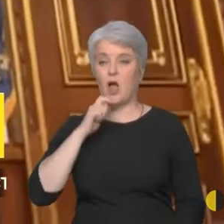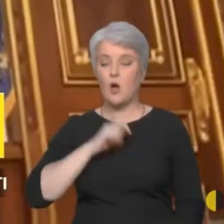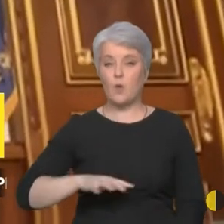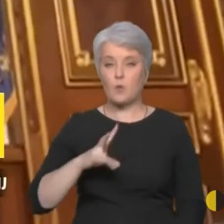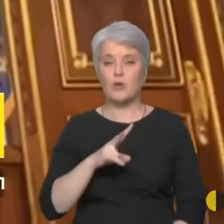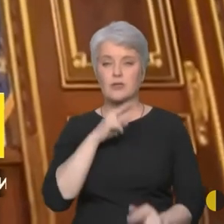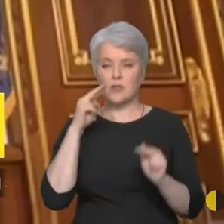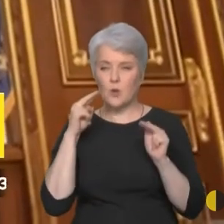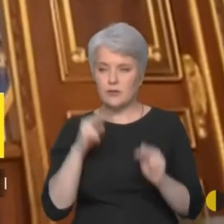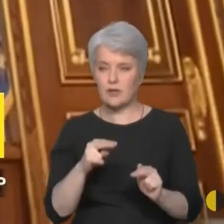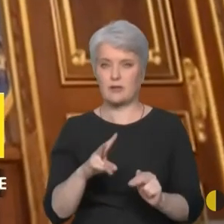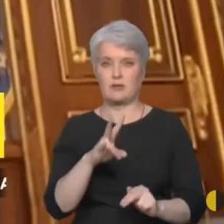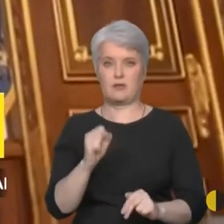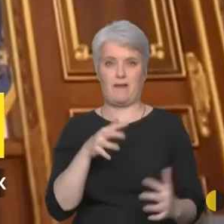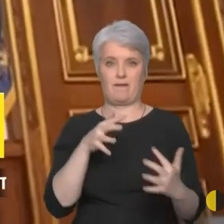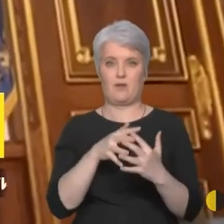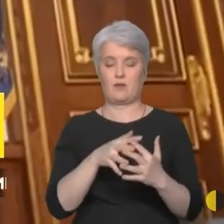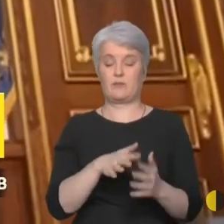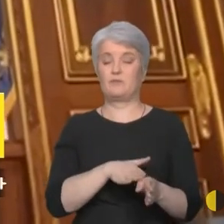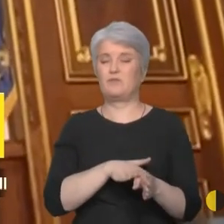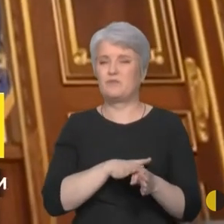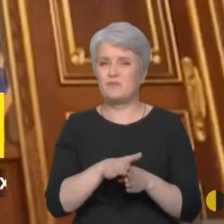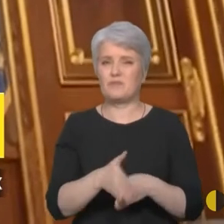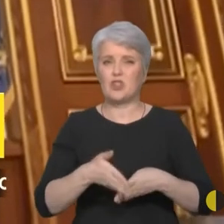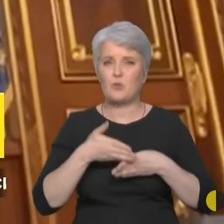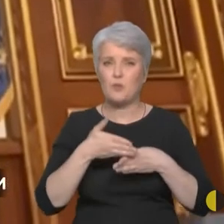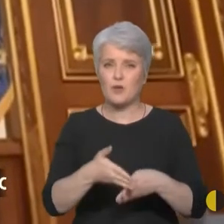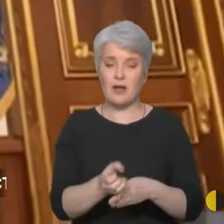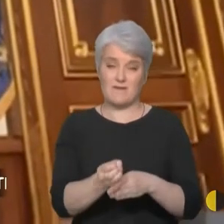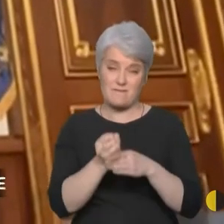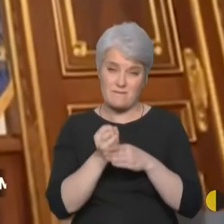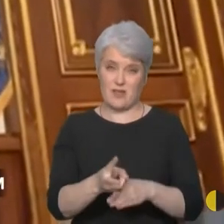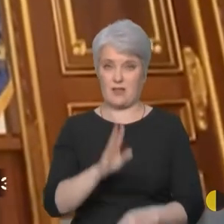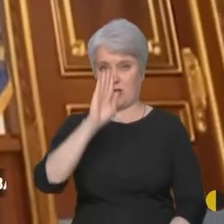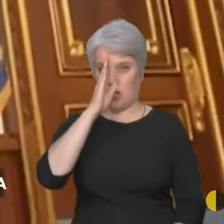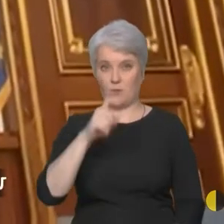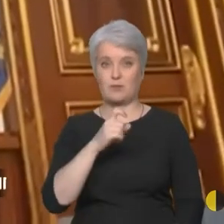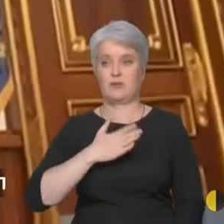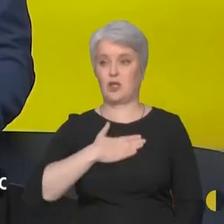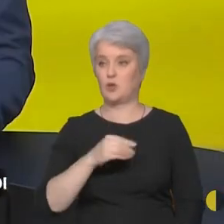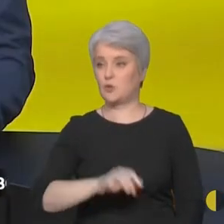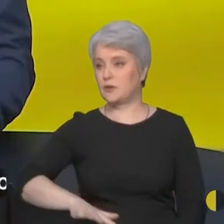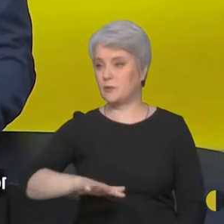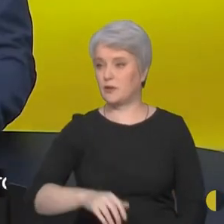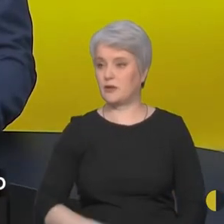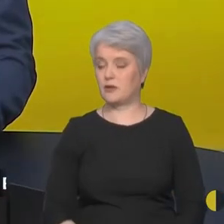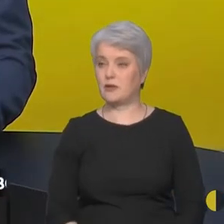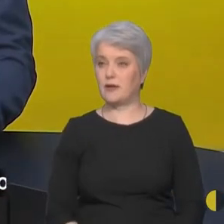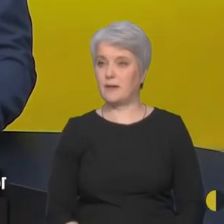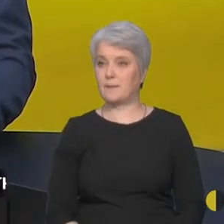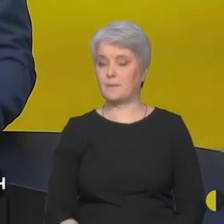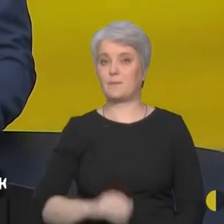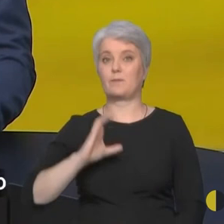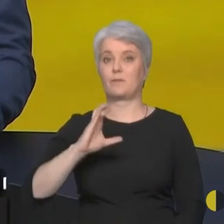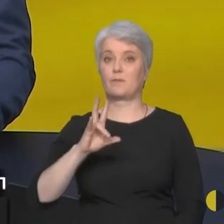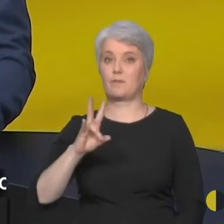зосередитись на фронті, максимально допомагати вигнати окупанта з нашої землі. CNN